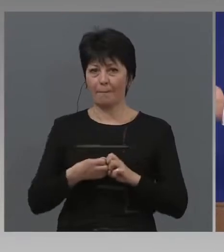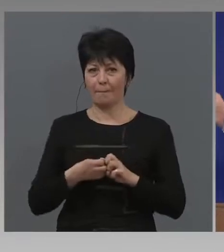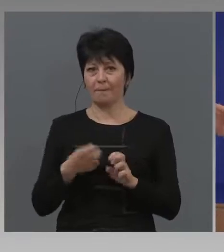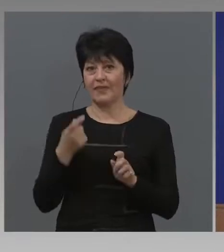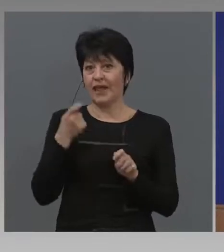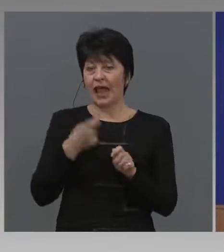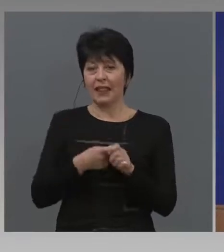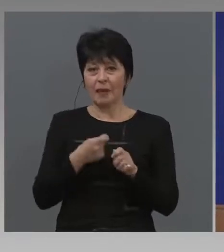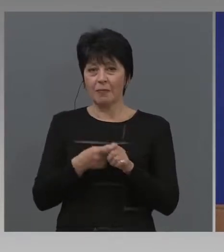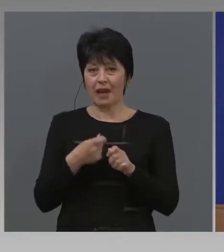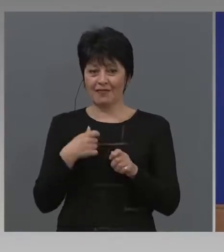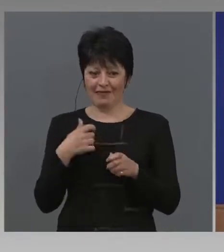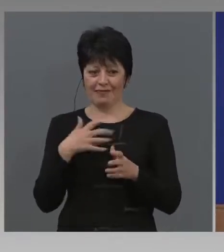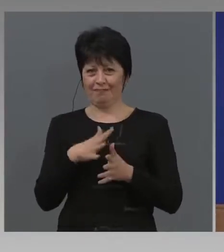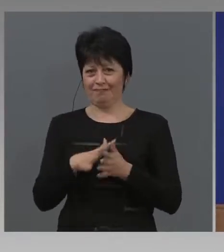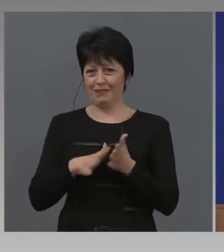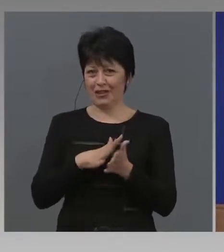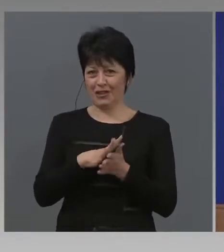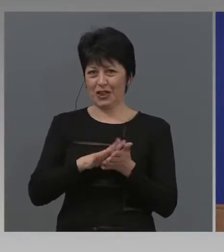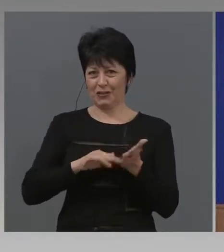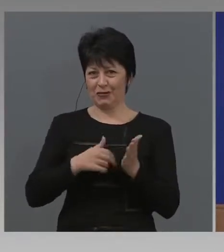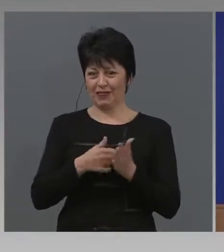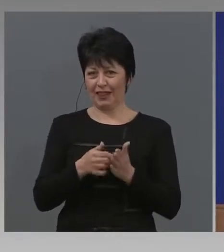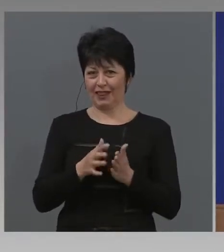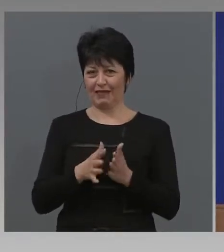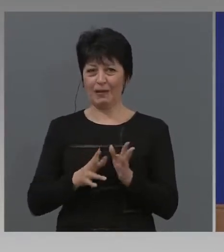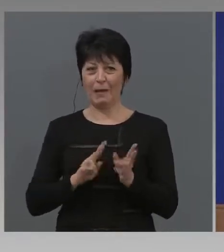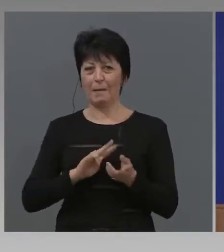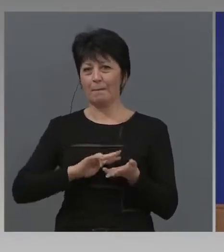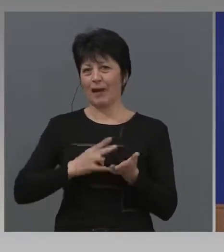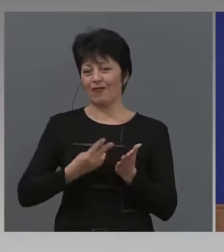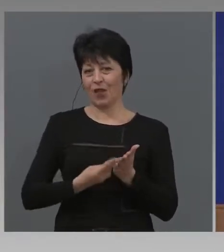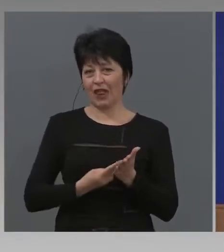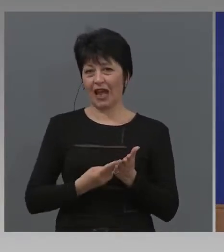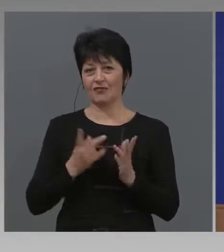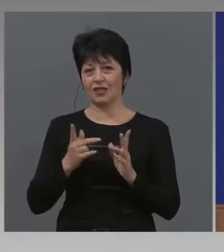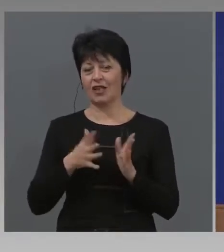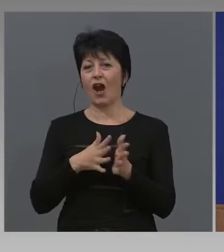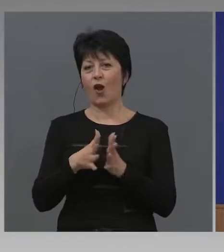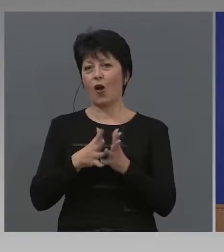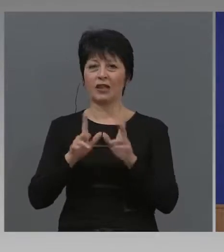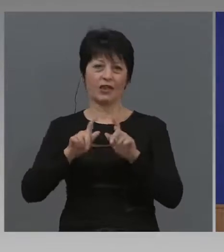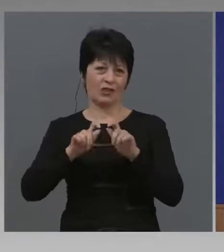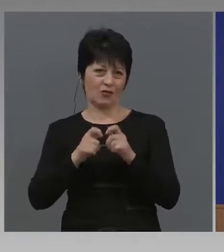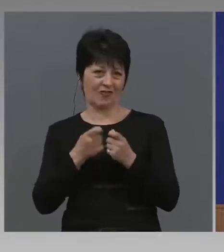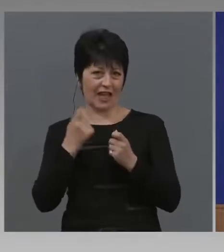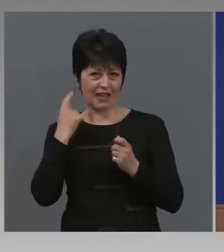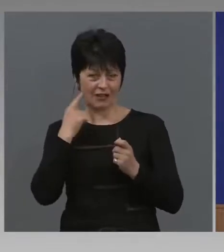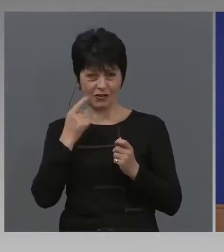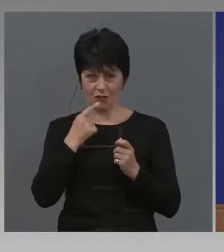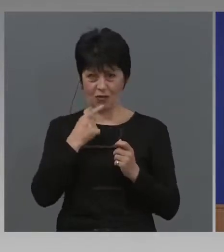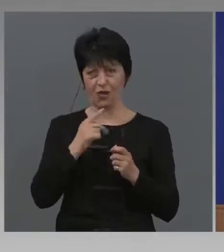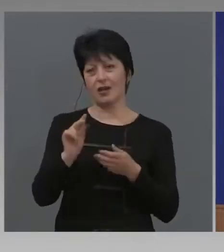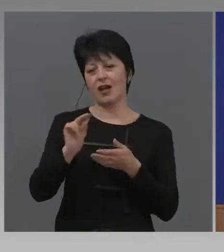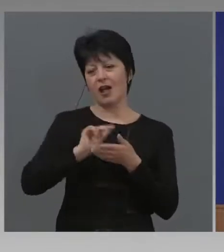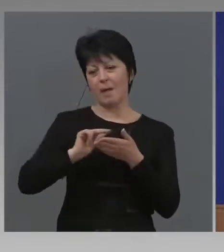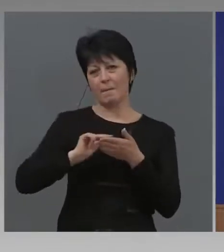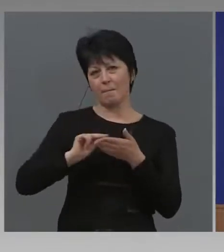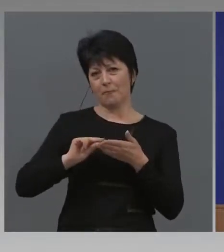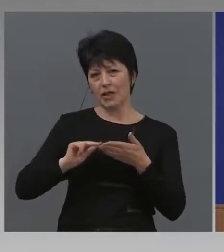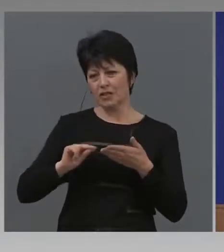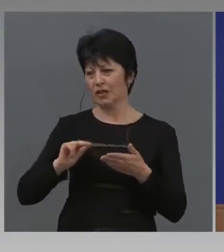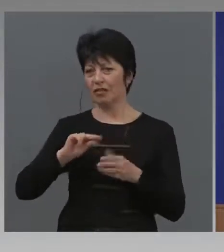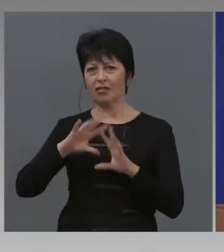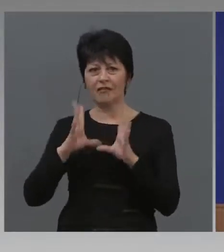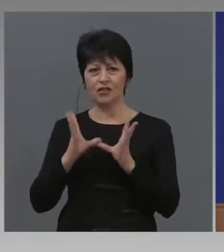Направиха колежките да могат и на хората с увреждания да ги виждат, надписват и изписвате всичко.